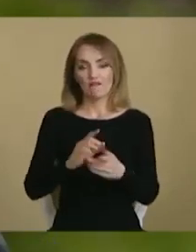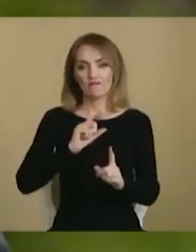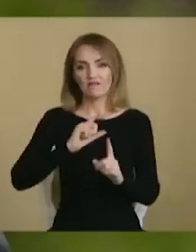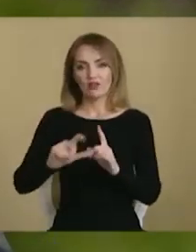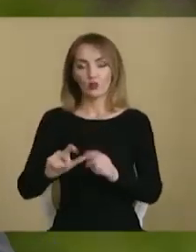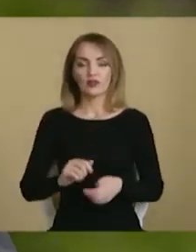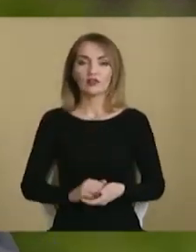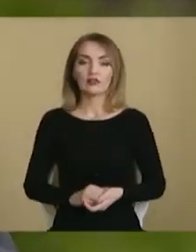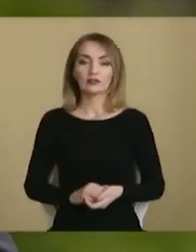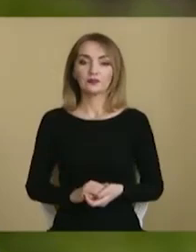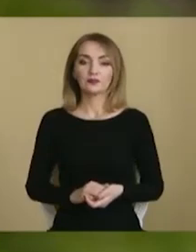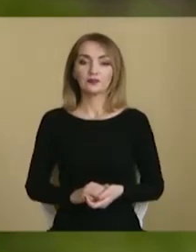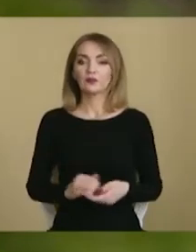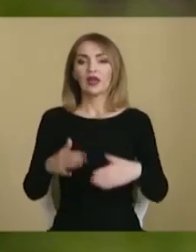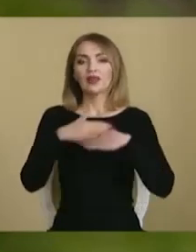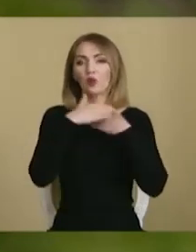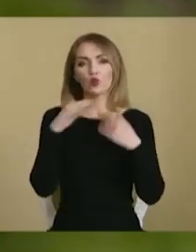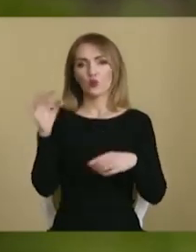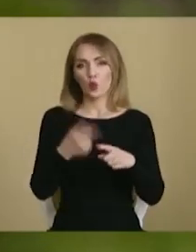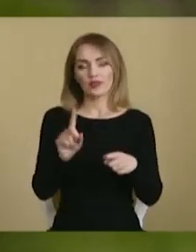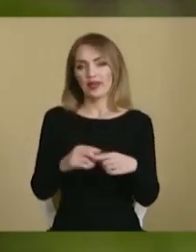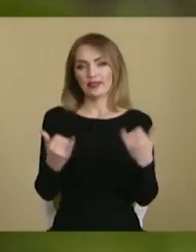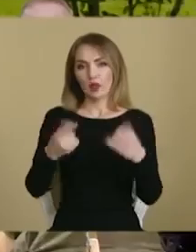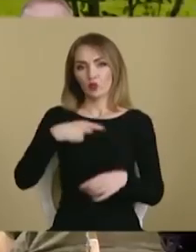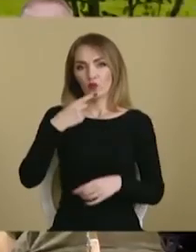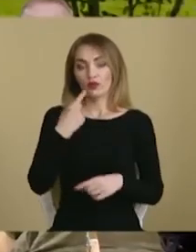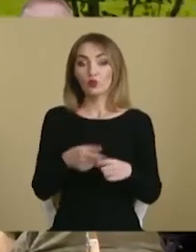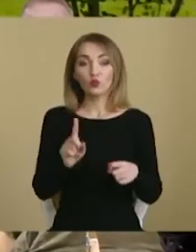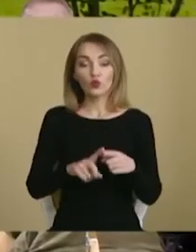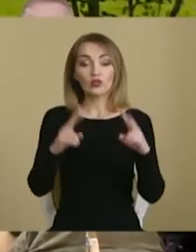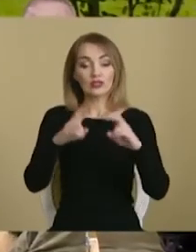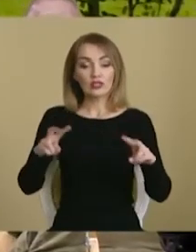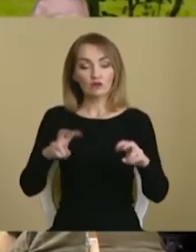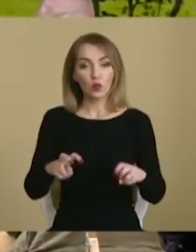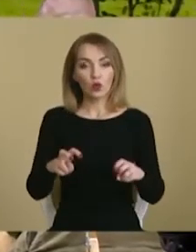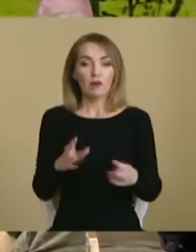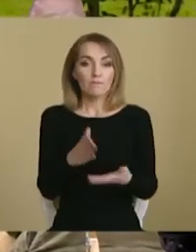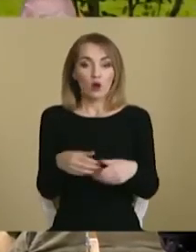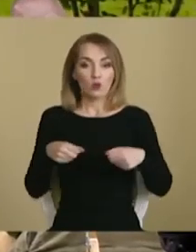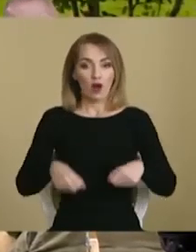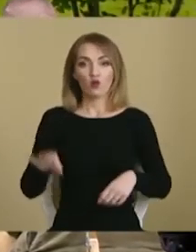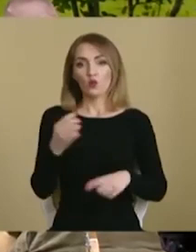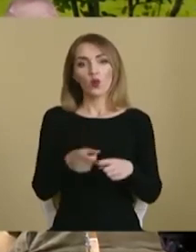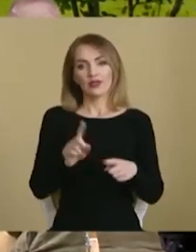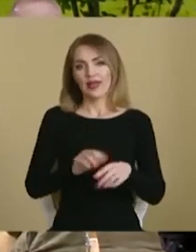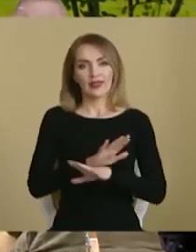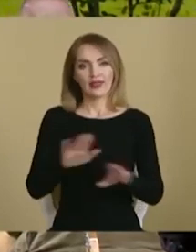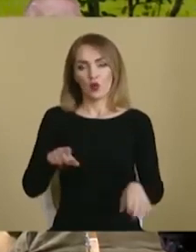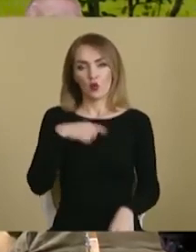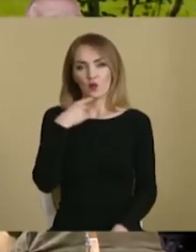не хочу про це зараз говорити, тому що йде слідство, і тому що маю право про це не говорити.